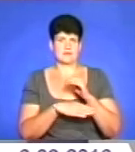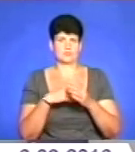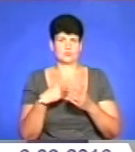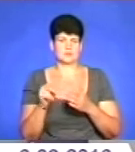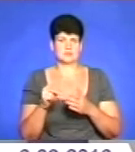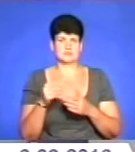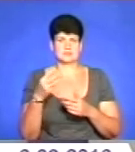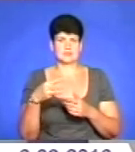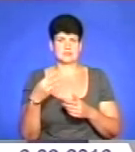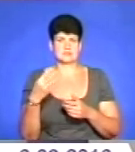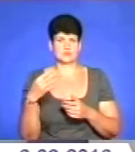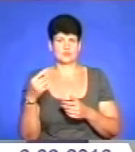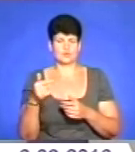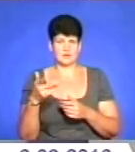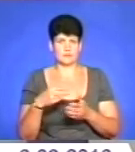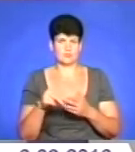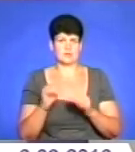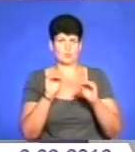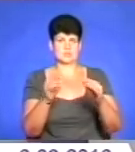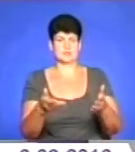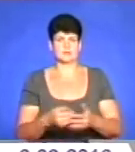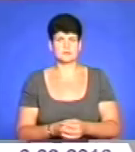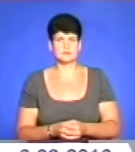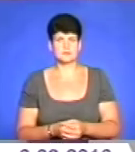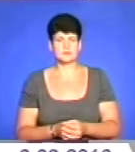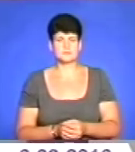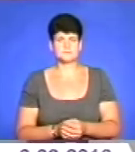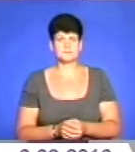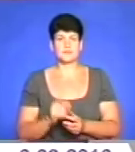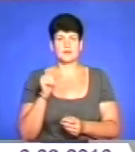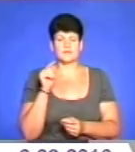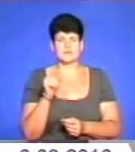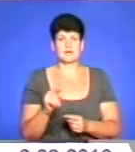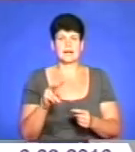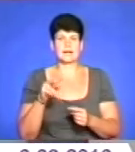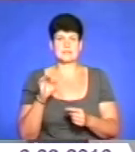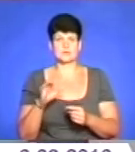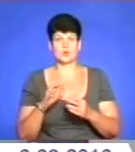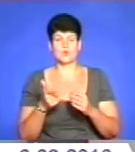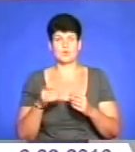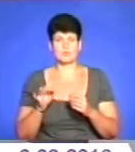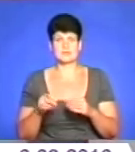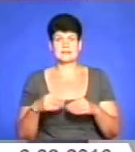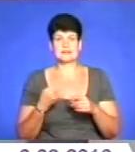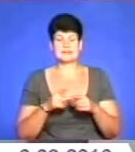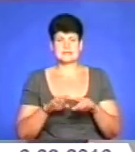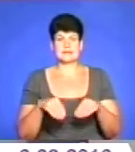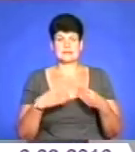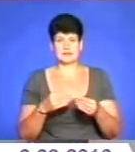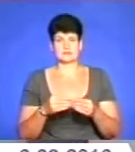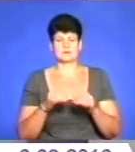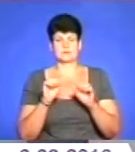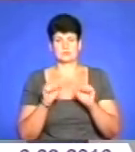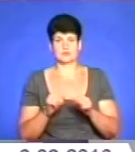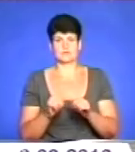саджене за 30-40 гривень, навіть так. І в тих самих лізгоспах. І це, десь, поштовх, і ще й розвитку лізгоспу в місцевому